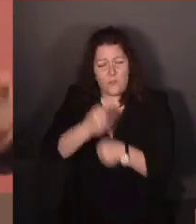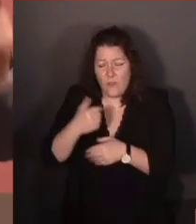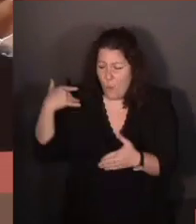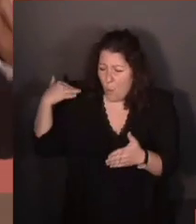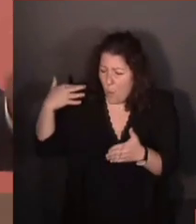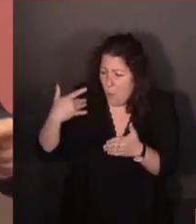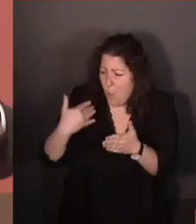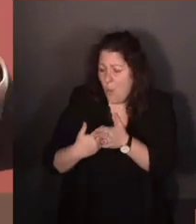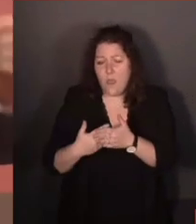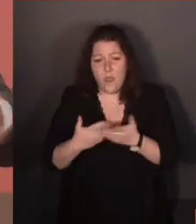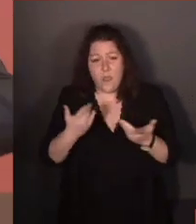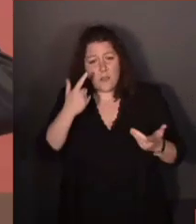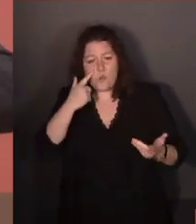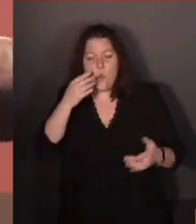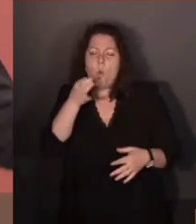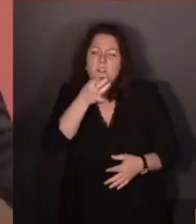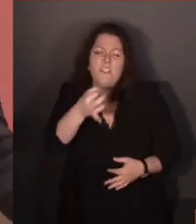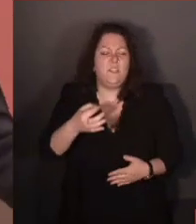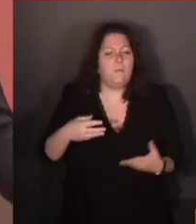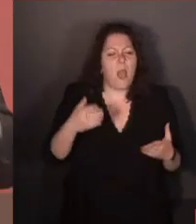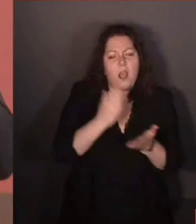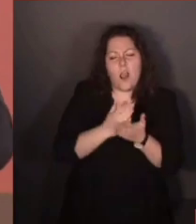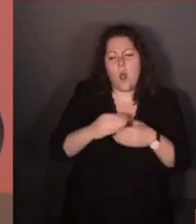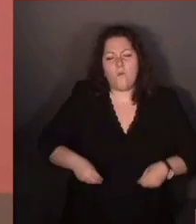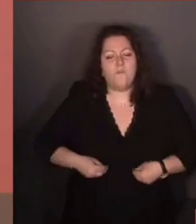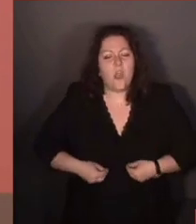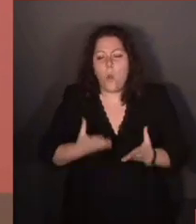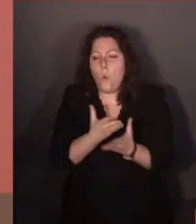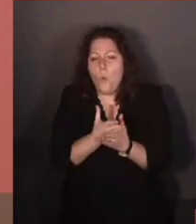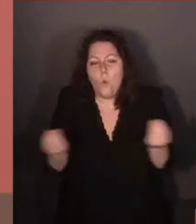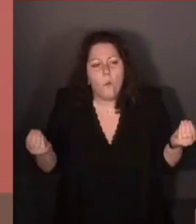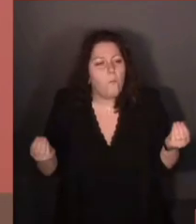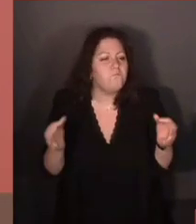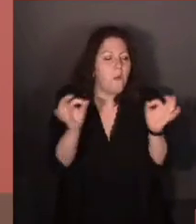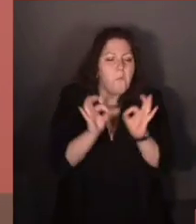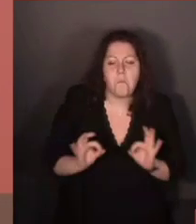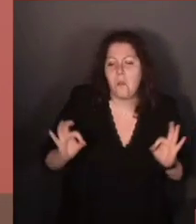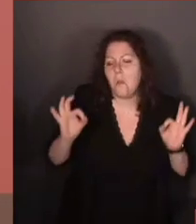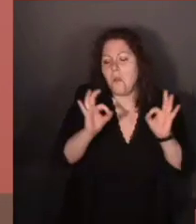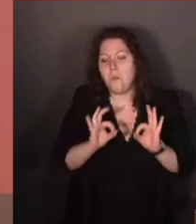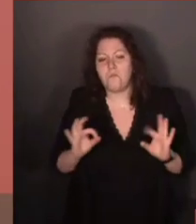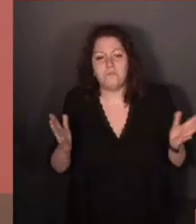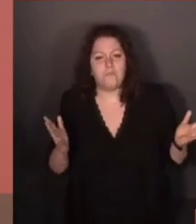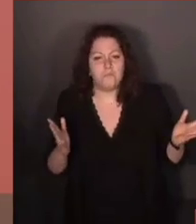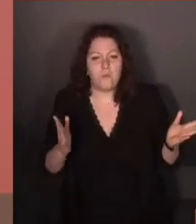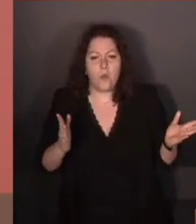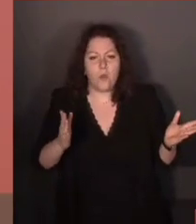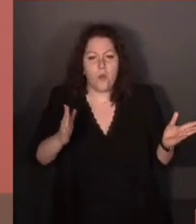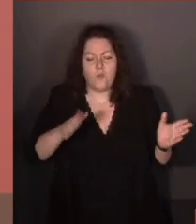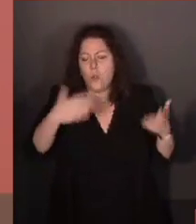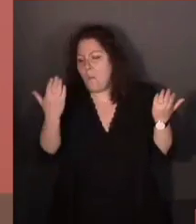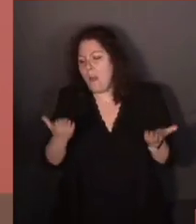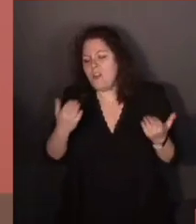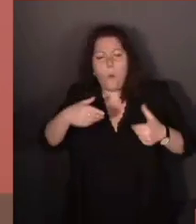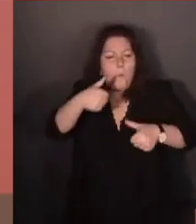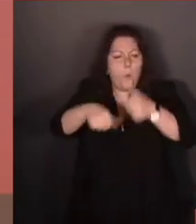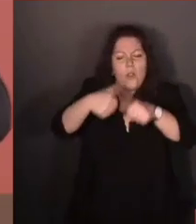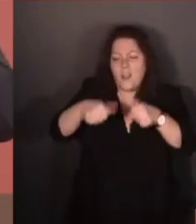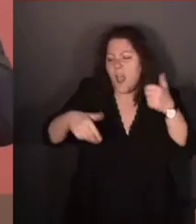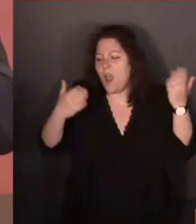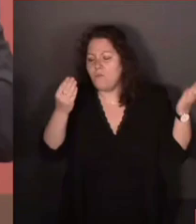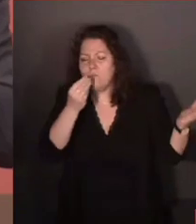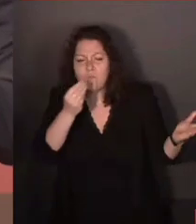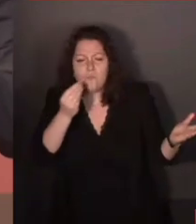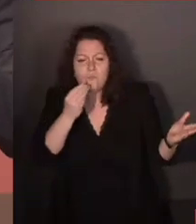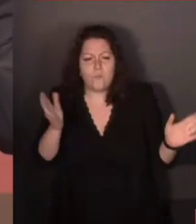raconter en Europe que la classe ouvrière l'avait disparue, elle n'existait plus, on est dans la post-modernité, qui